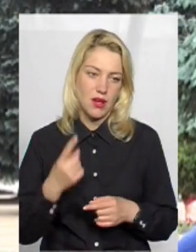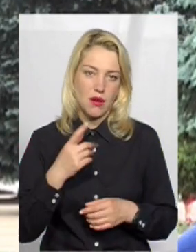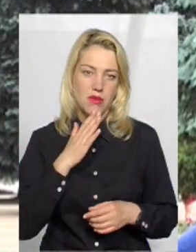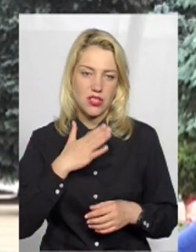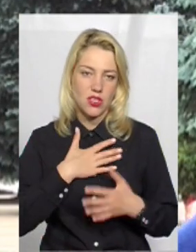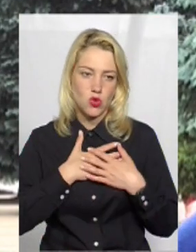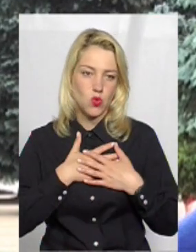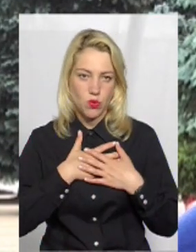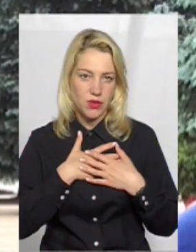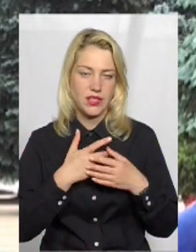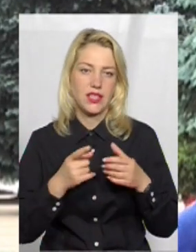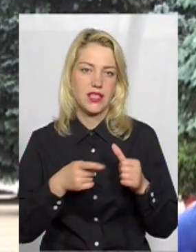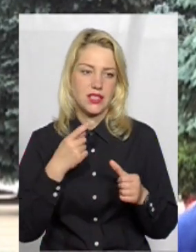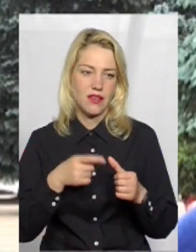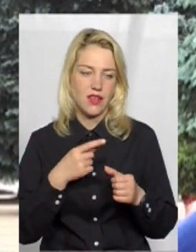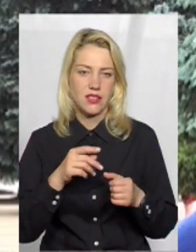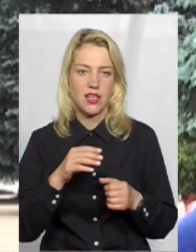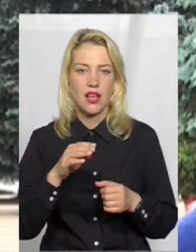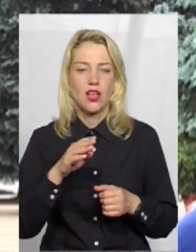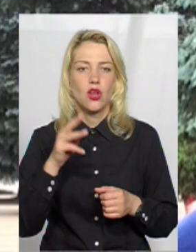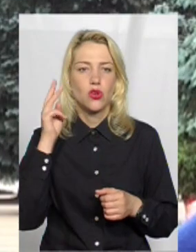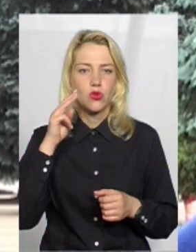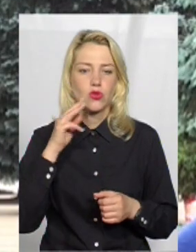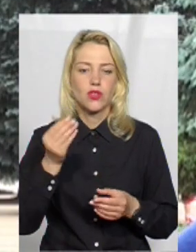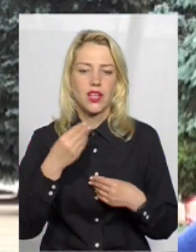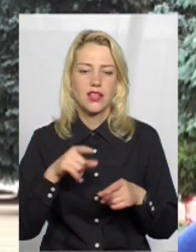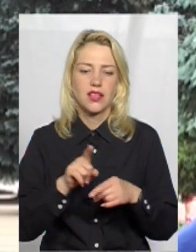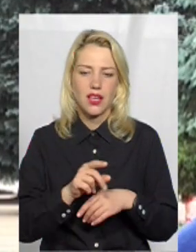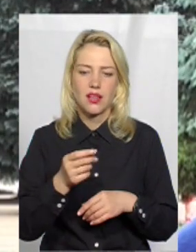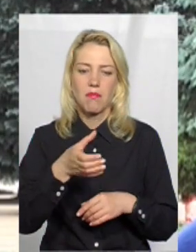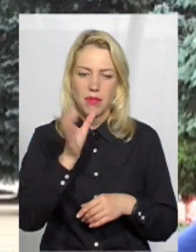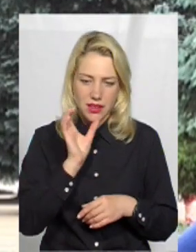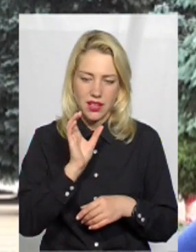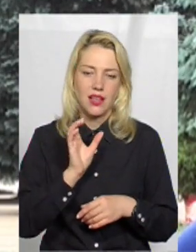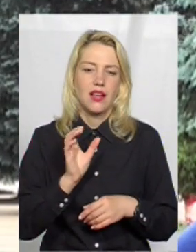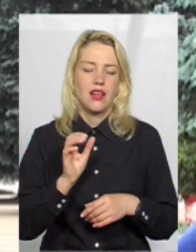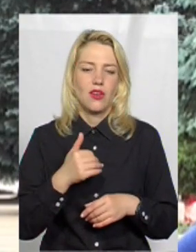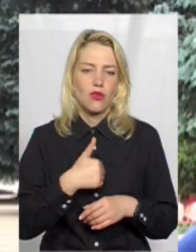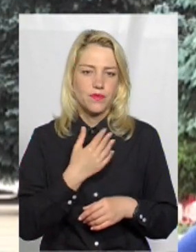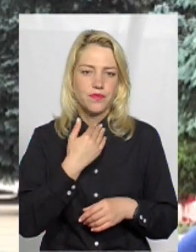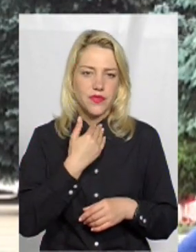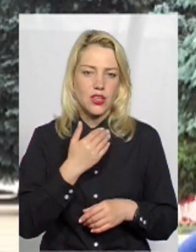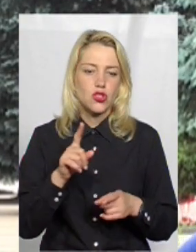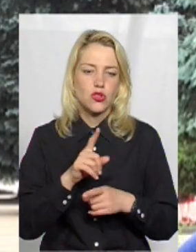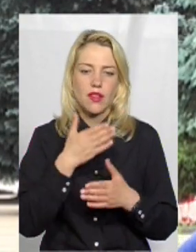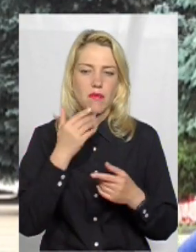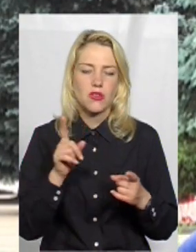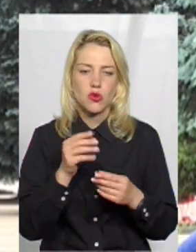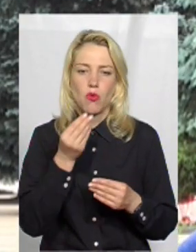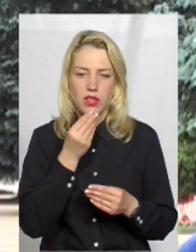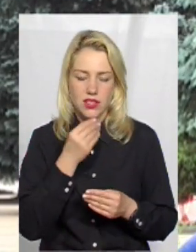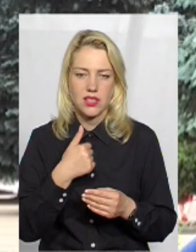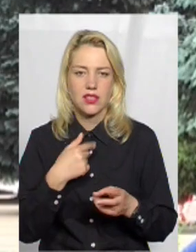улюблений називається «Тьотю, дайте, будь ласка, пити, бо так хочеться їсти, що не має да переночувати». Тобто треба бути щирими до людей,